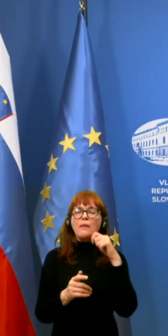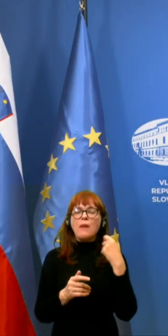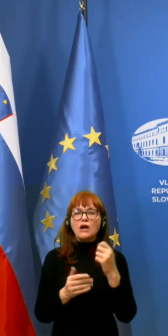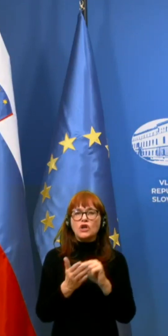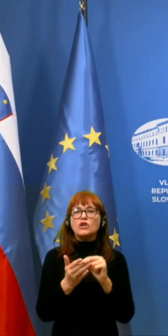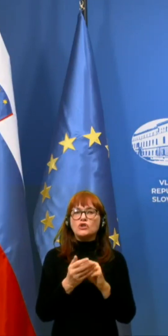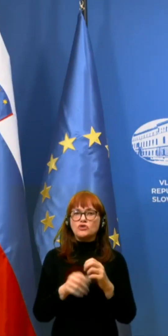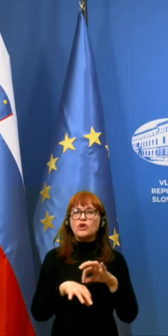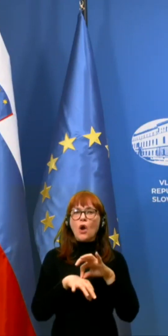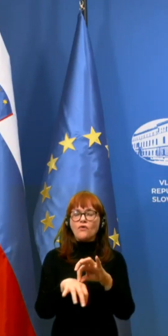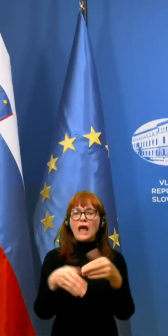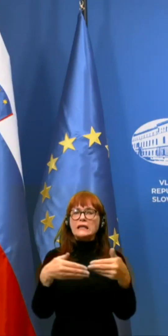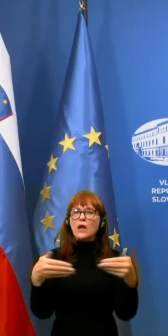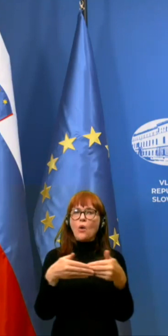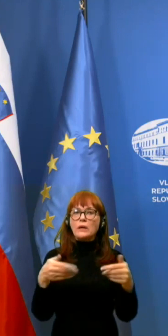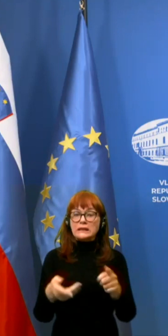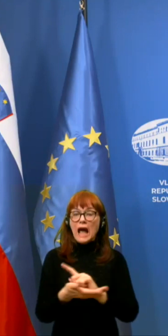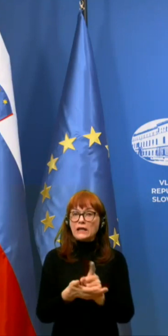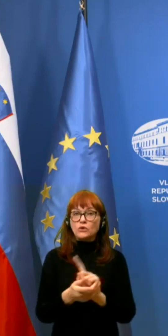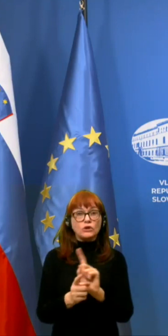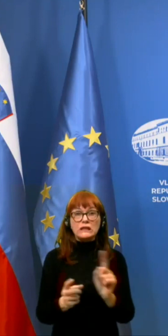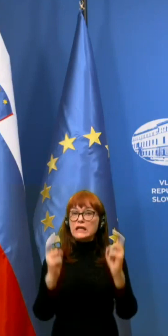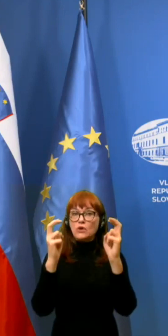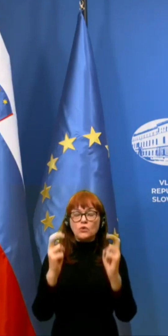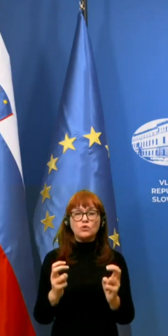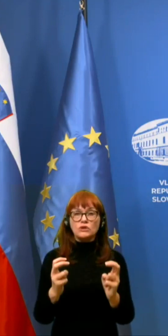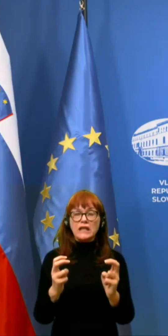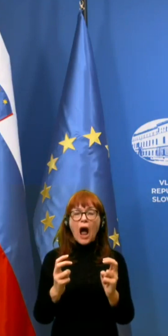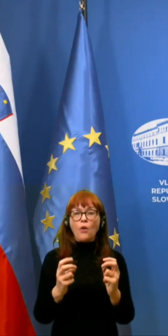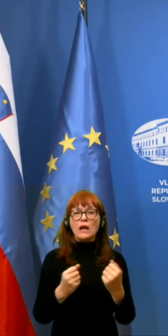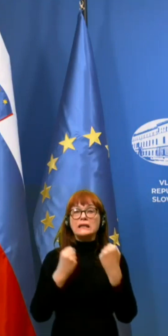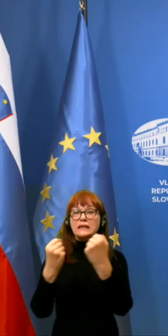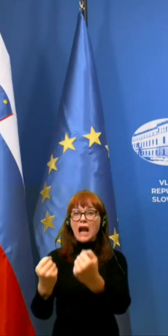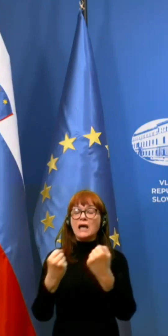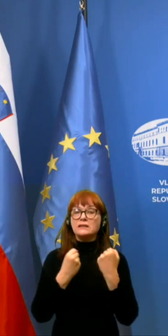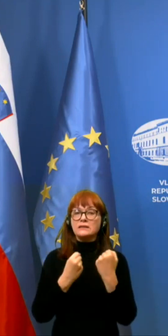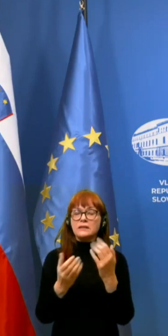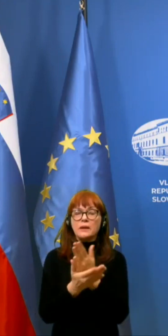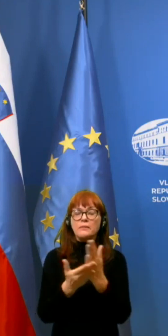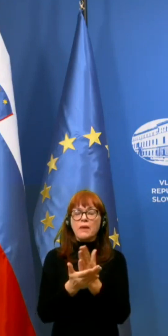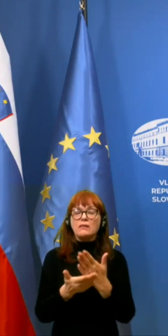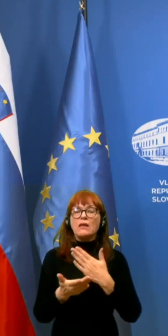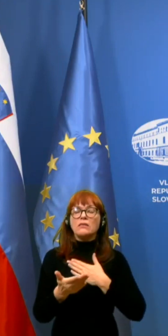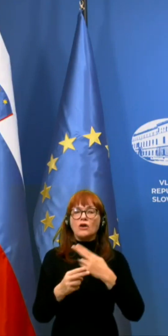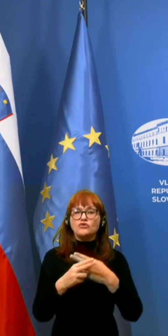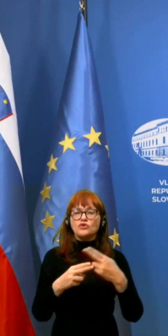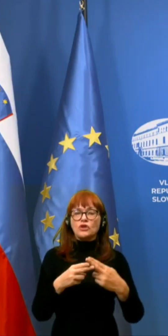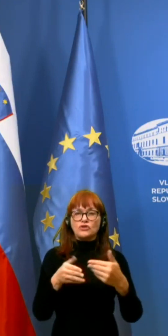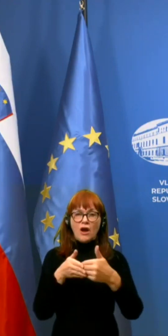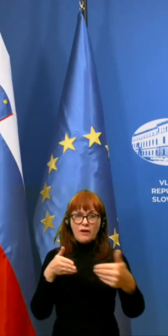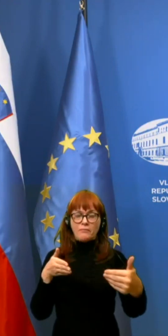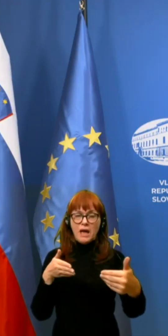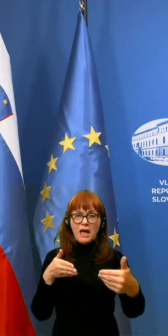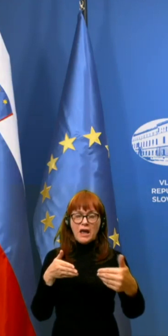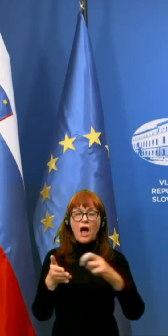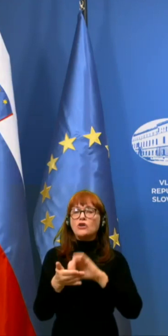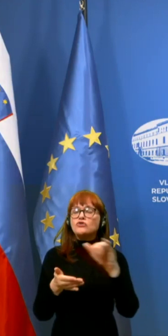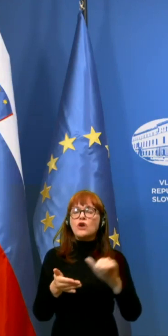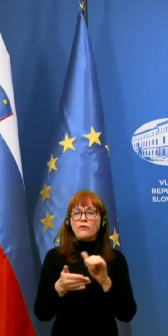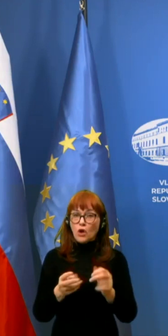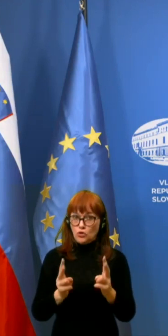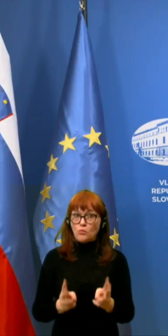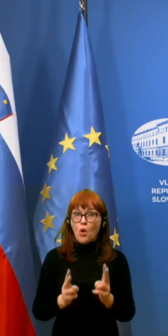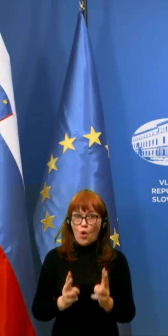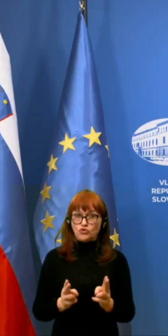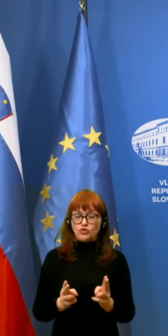neke umitve, v tem trenutku ni omejen, ni ustavljen, torej, trazit med našima dvema državne omejama je se še zmeraj mogoč,